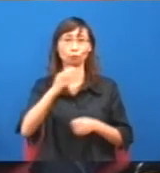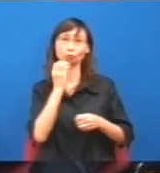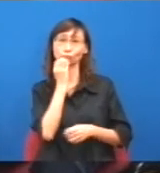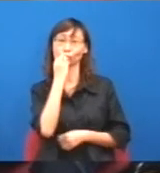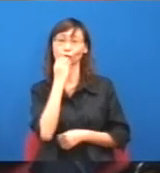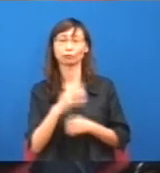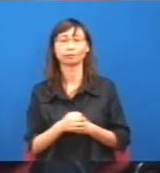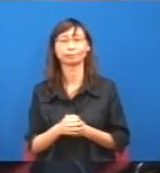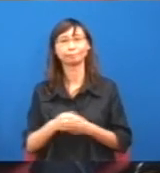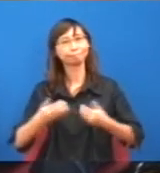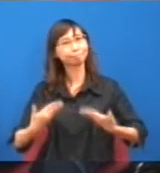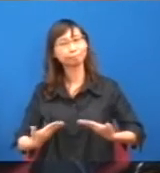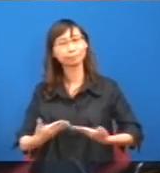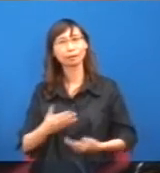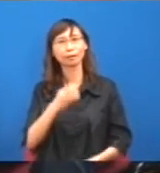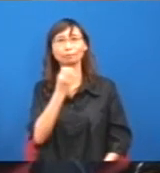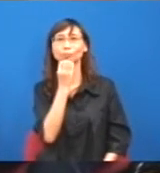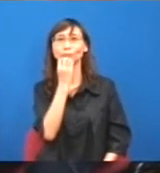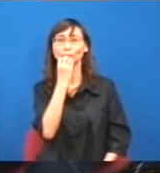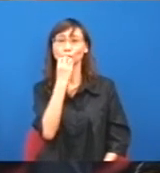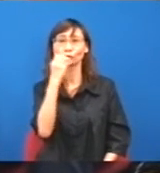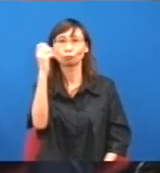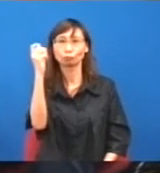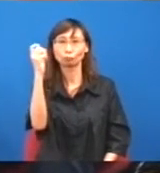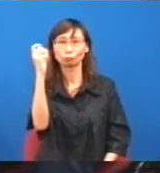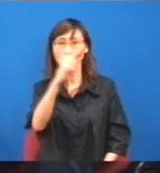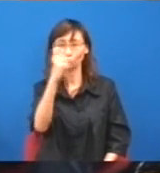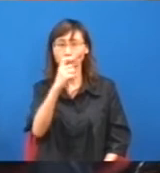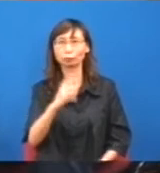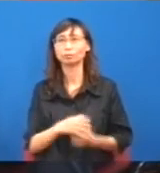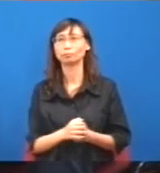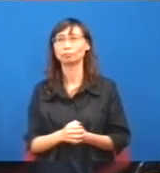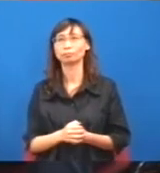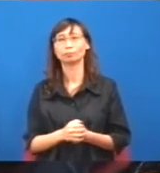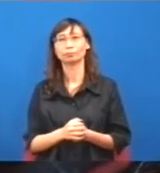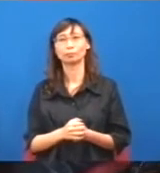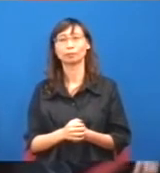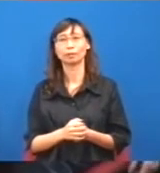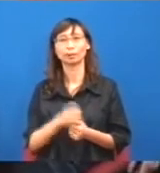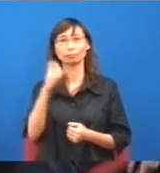這個東九龍或九龍東,即是論如何叫都好,應該叫東九龍,